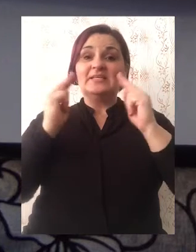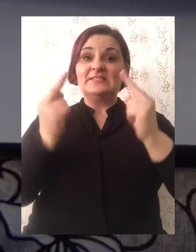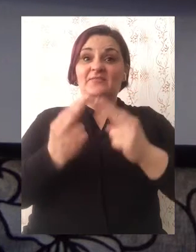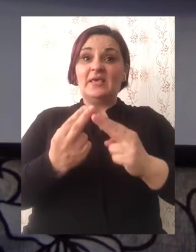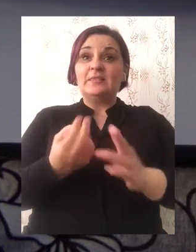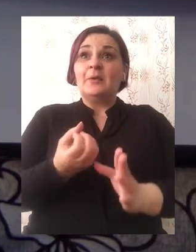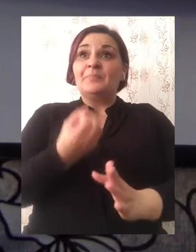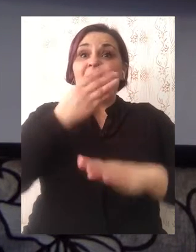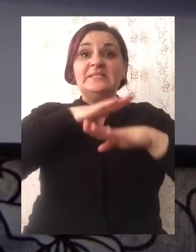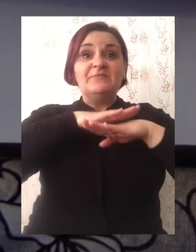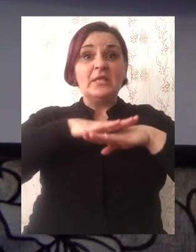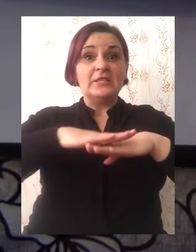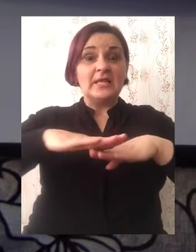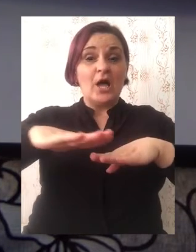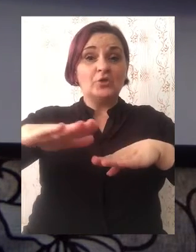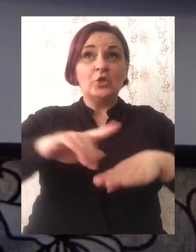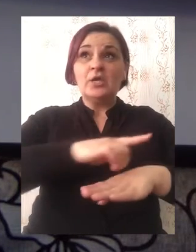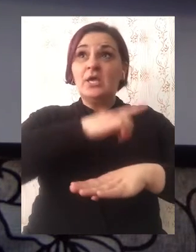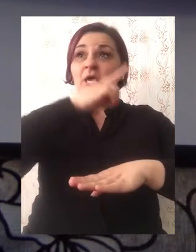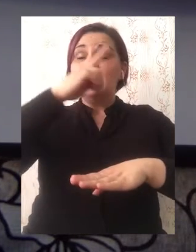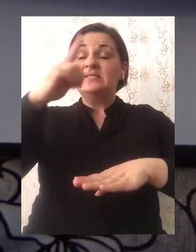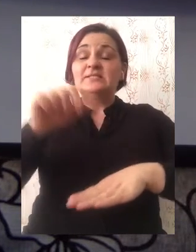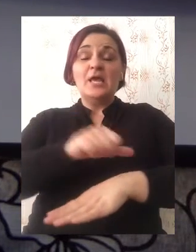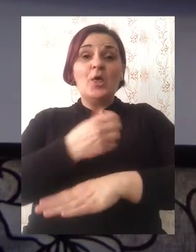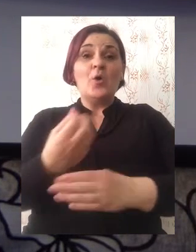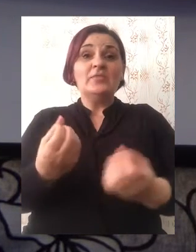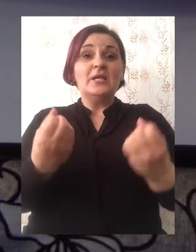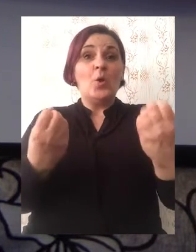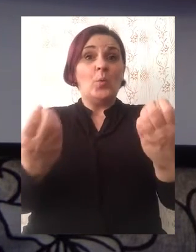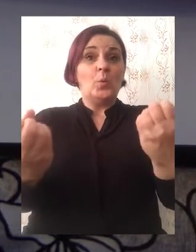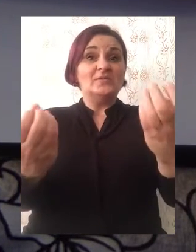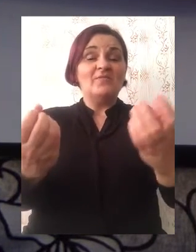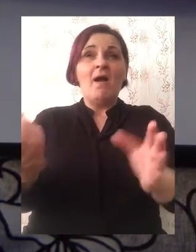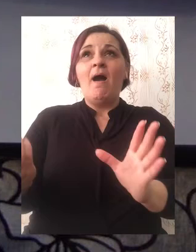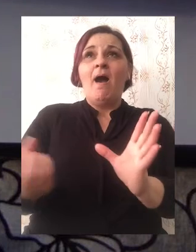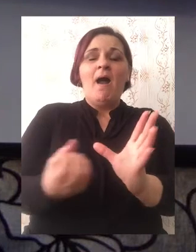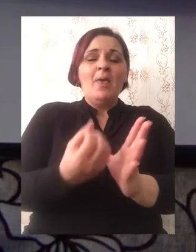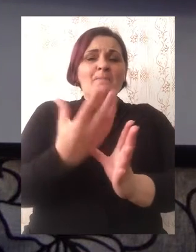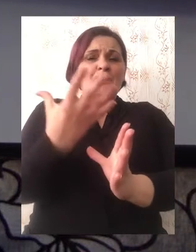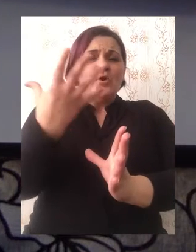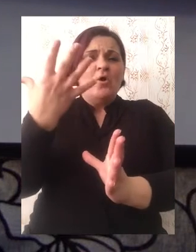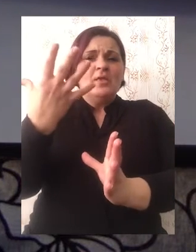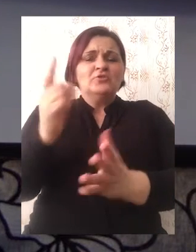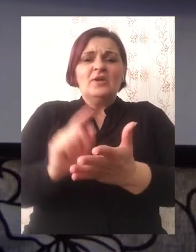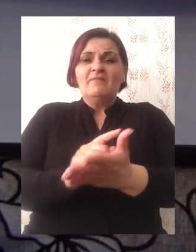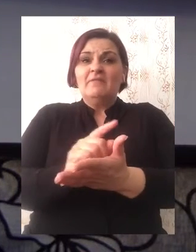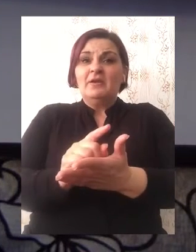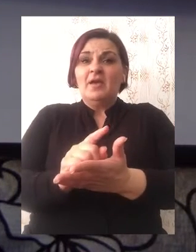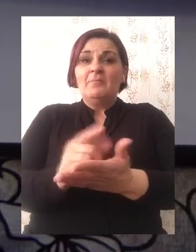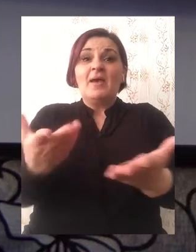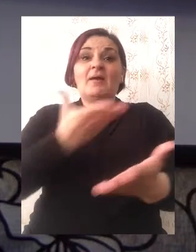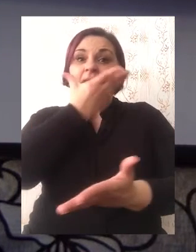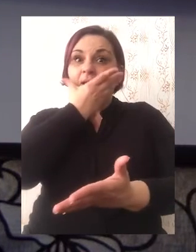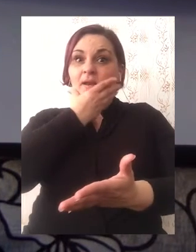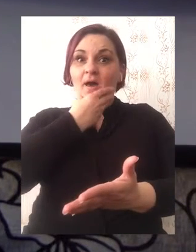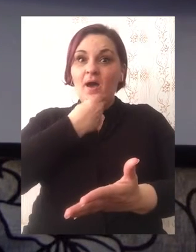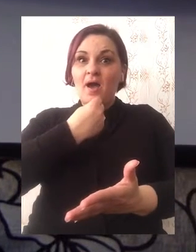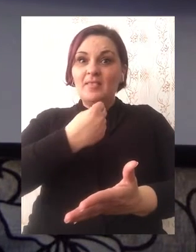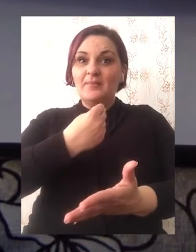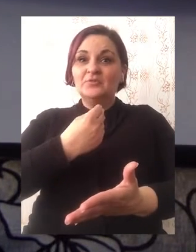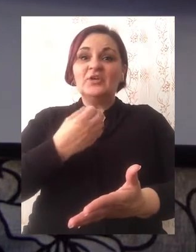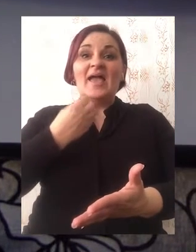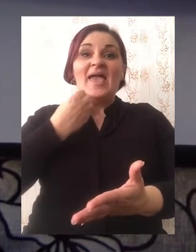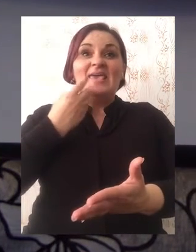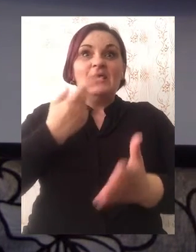Cvjetna dolina je cijele godine u cvjetu, ali prolječe je godišnje doba kada je najljepša